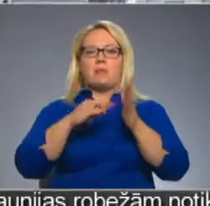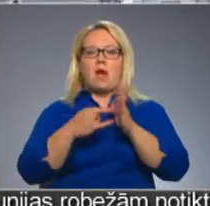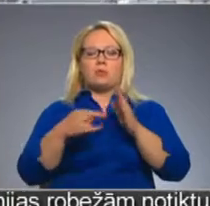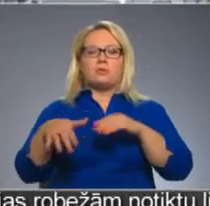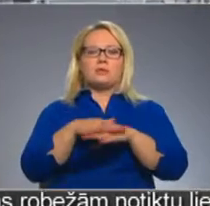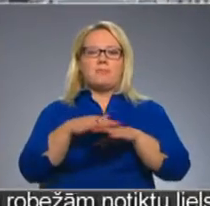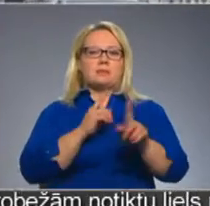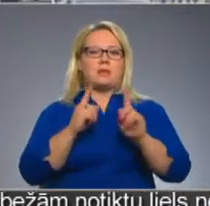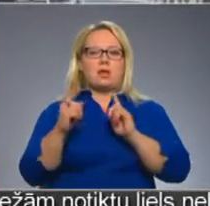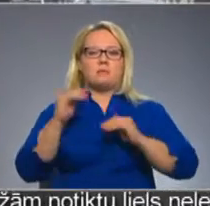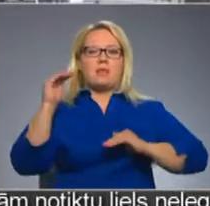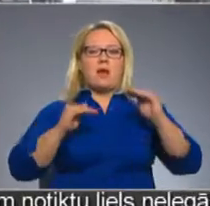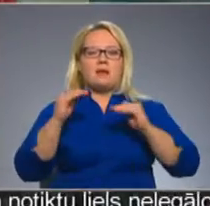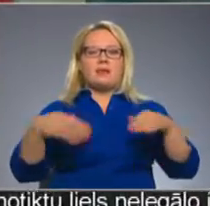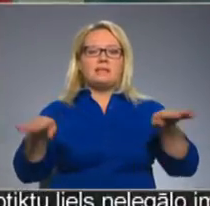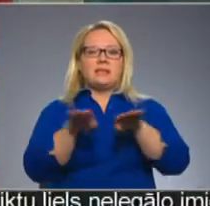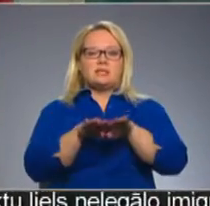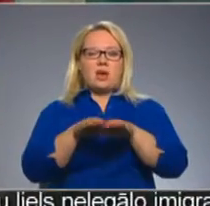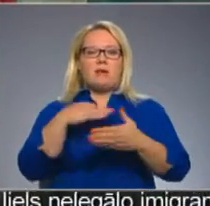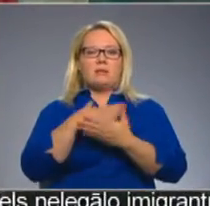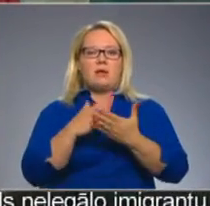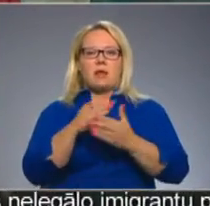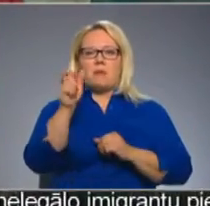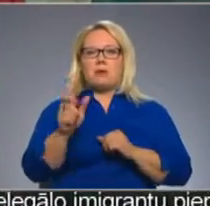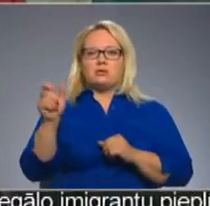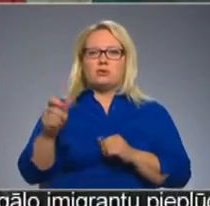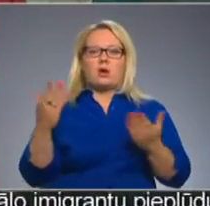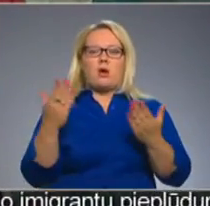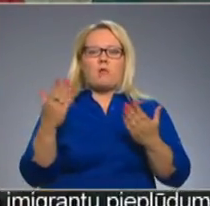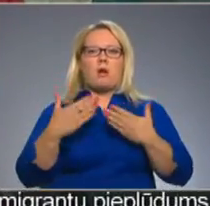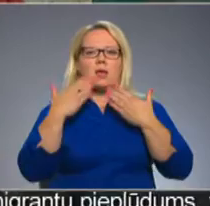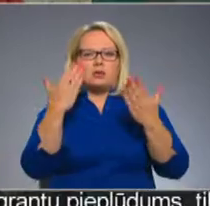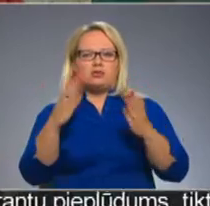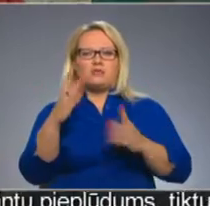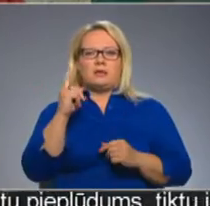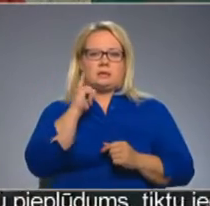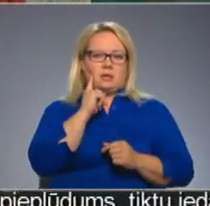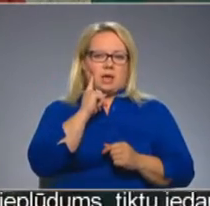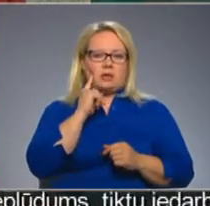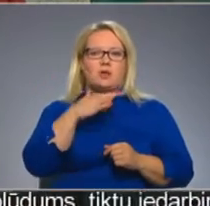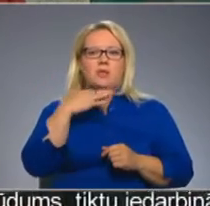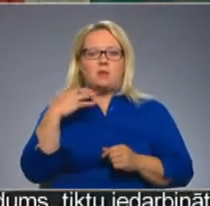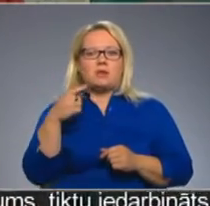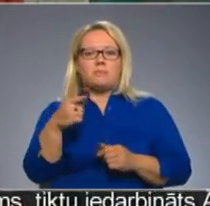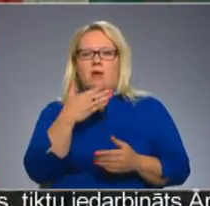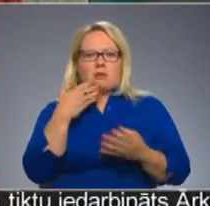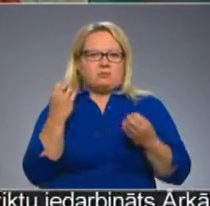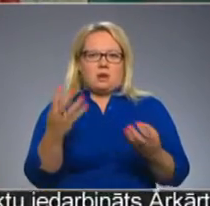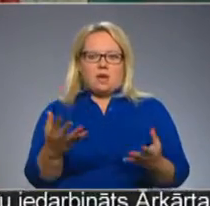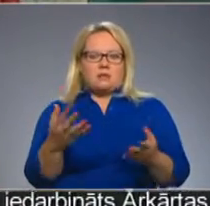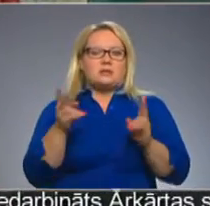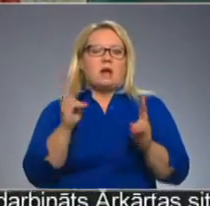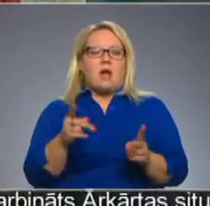sabiedriskā transporta tarifu izlīdzināšanu daļa pasažieru ir kaut ko lasījuši vai dzirdējuši. Daudziem tā arī nav skaidrs,